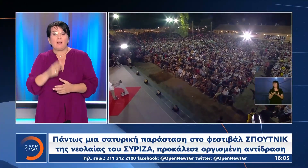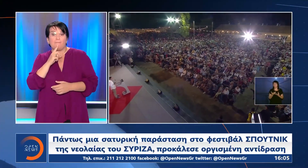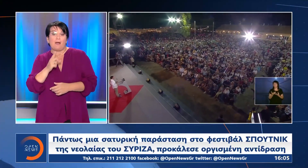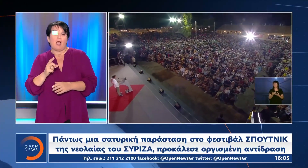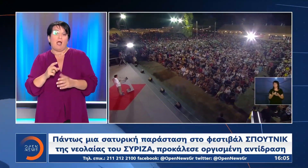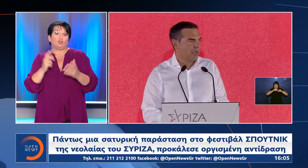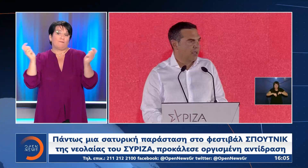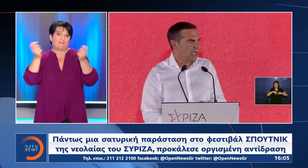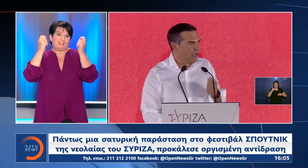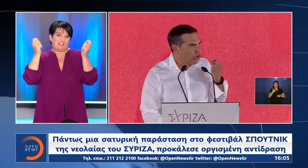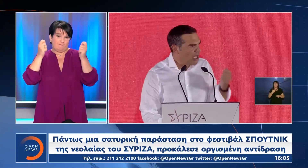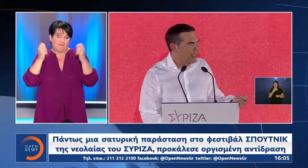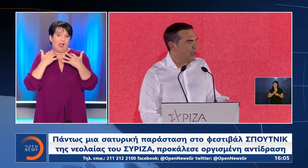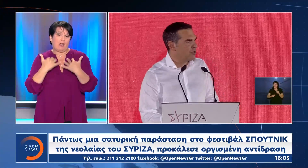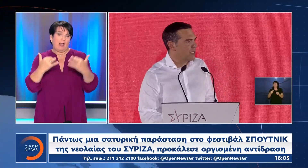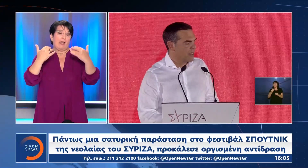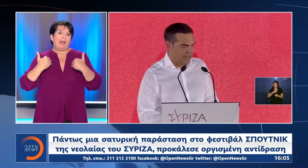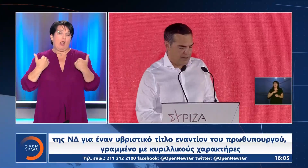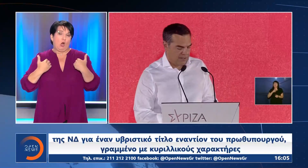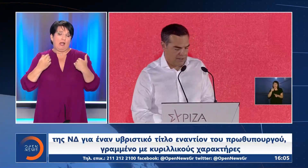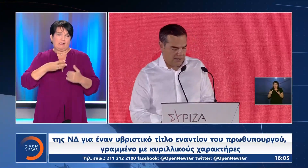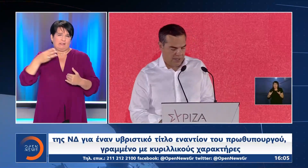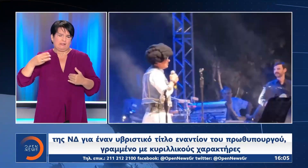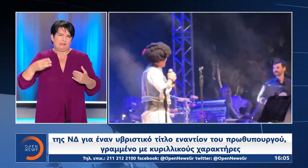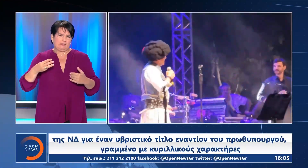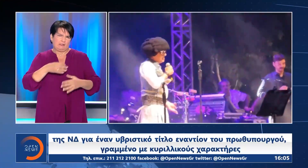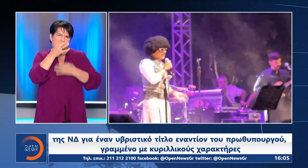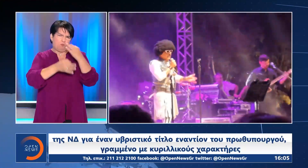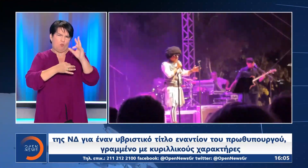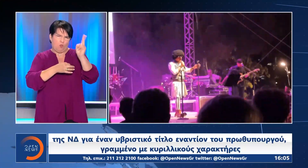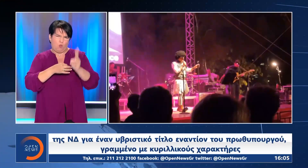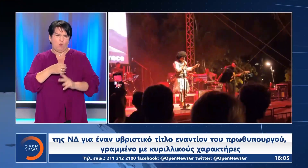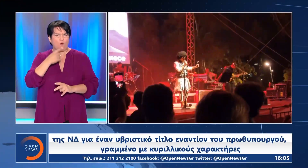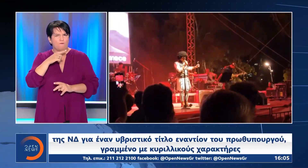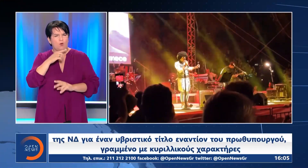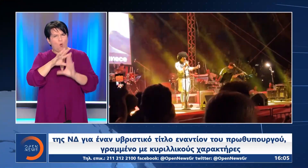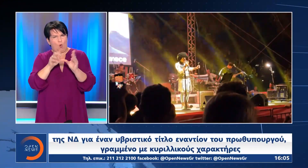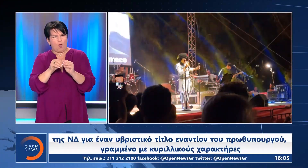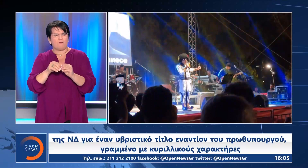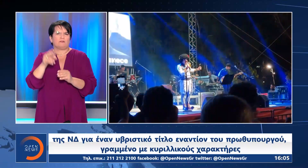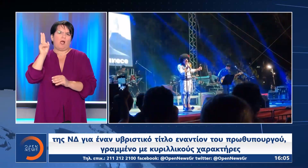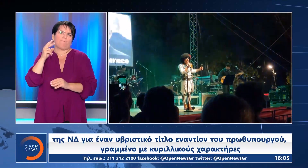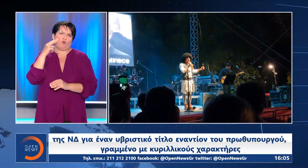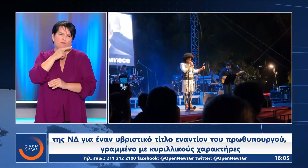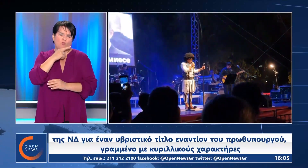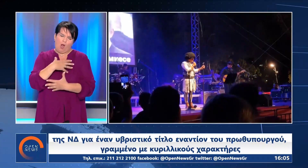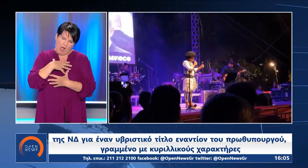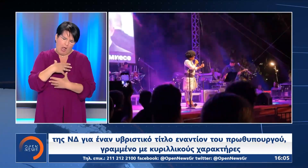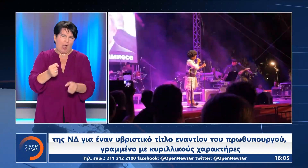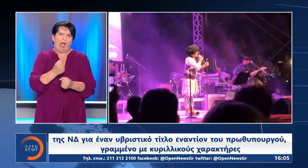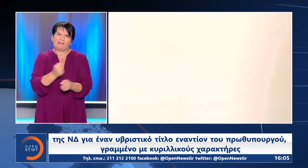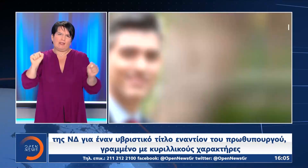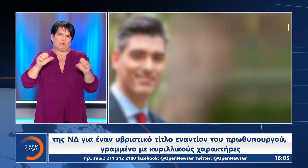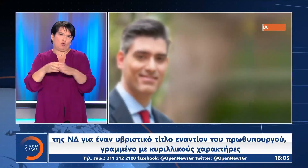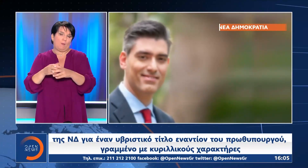της νεολαίας του ΣΥΡΙΖΑ Προκάλεσε οργισμένη αντίδραση της Νέας Δημοκρατίας Για έναν υβριστικό τίτλο Εναντίον του Πρωθυπουργού Γραμμένο με κυρουλικούς